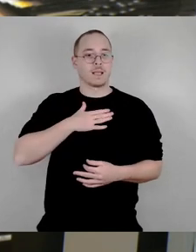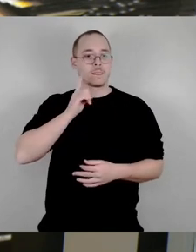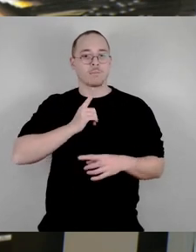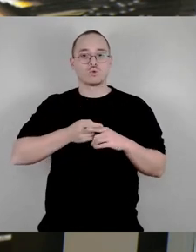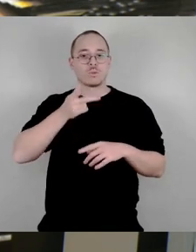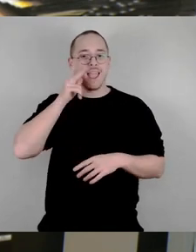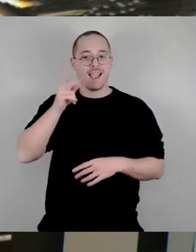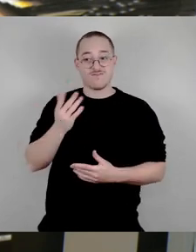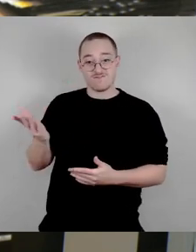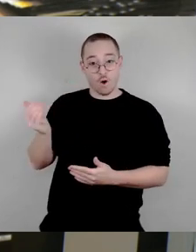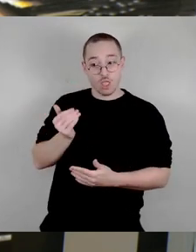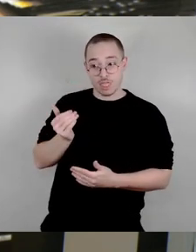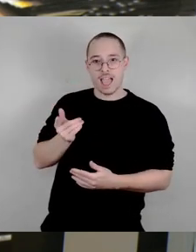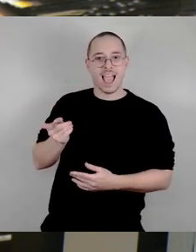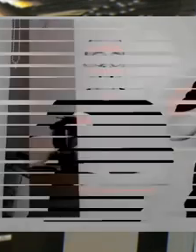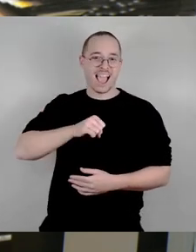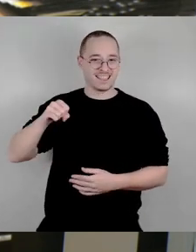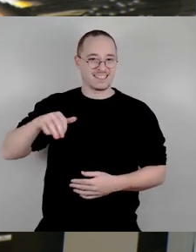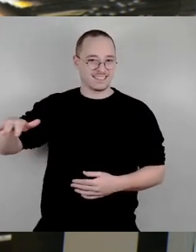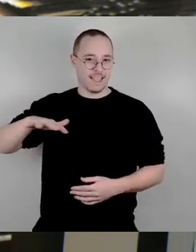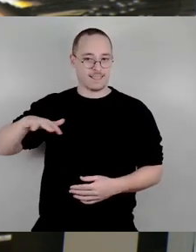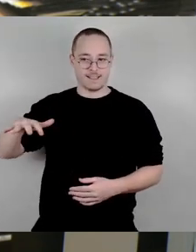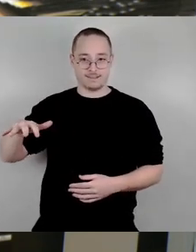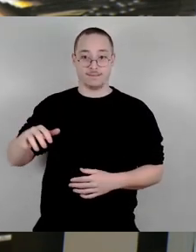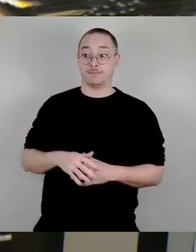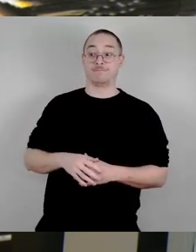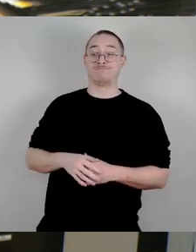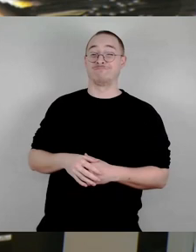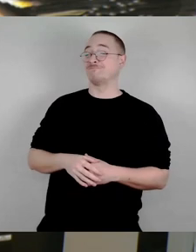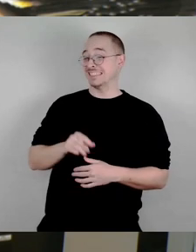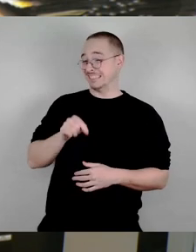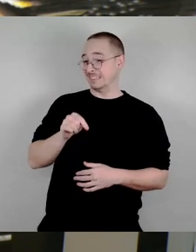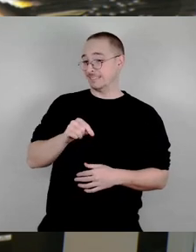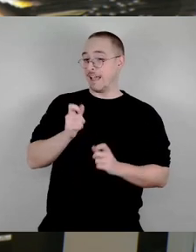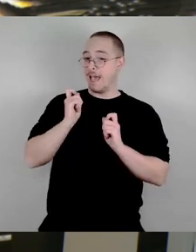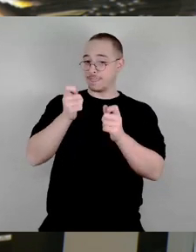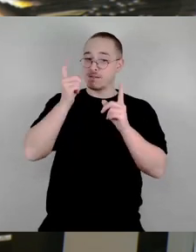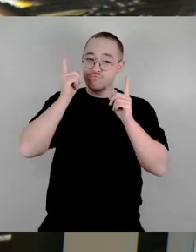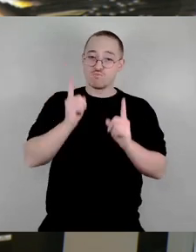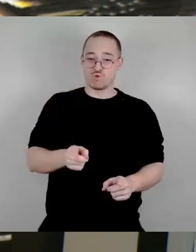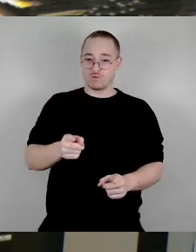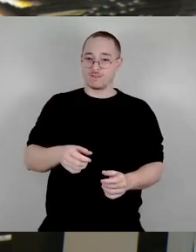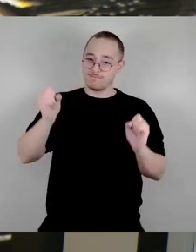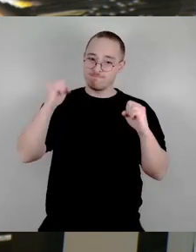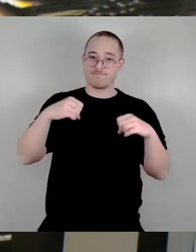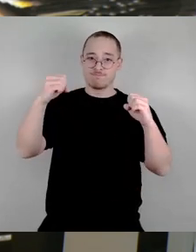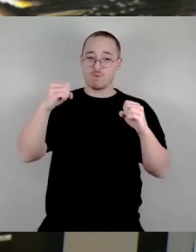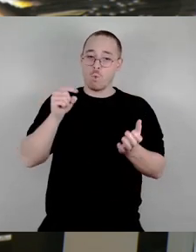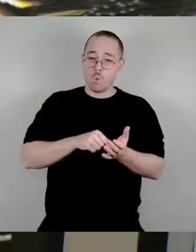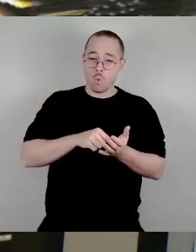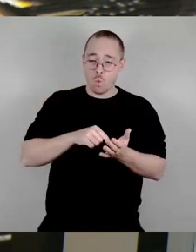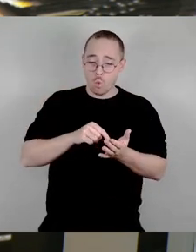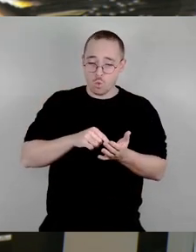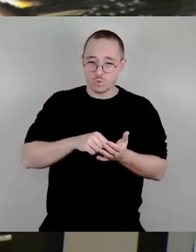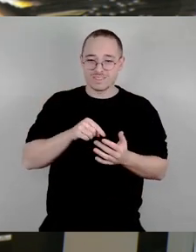diesem Antrag zustimmen, um die Illusion der Partizipation und Mitwirkung aufrecht zu erhalten, bis